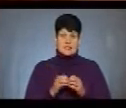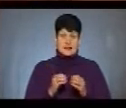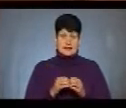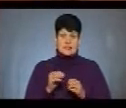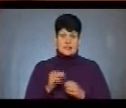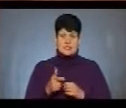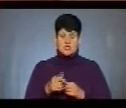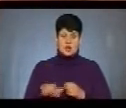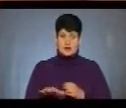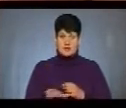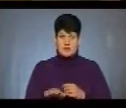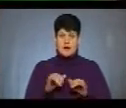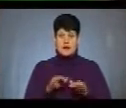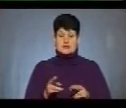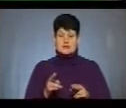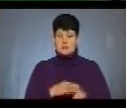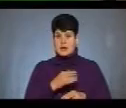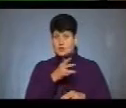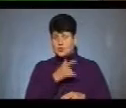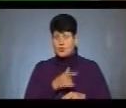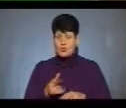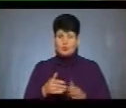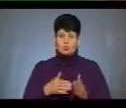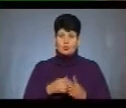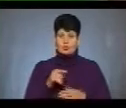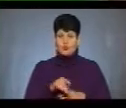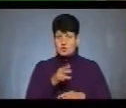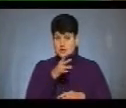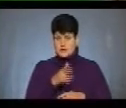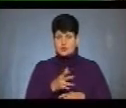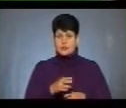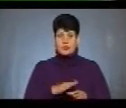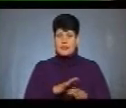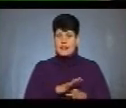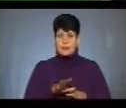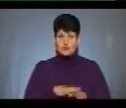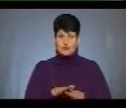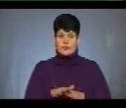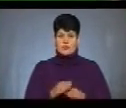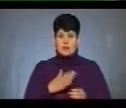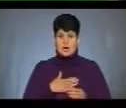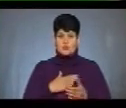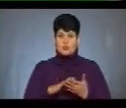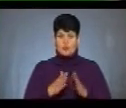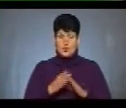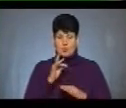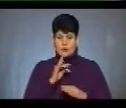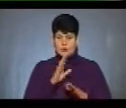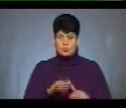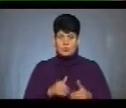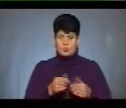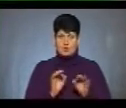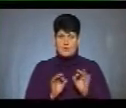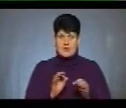гектарів. Акція безстрокова, до того часу, поки не будуть виконані наші умови, коли не буде поданий нормальний